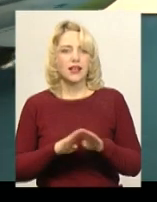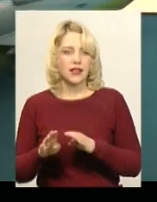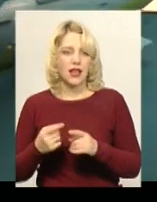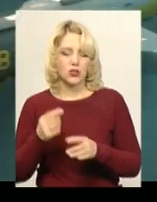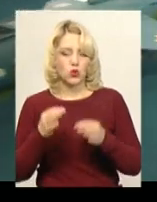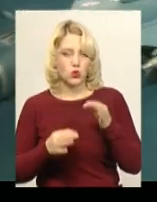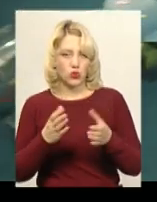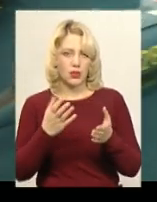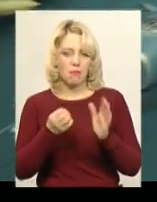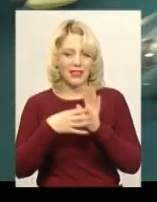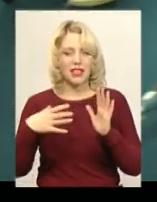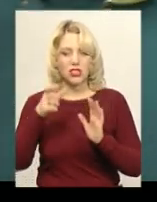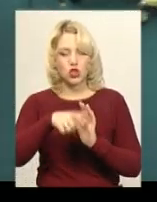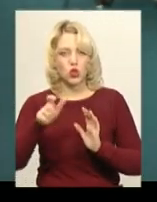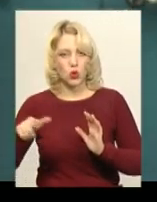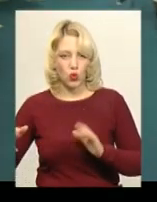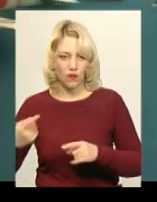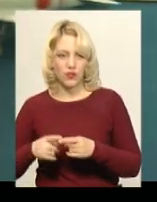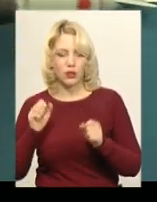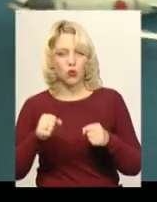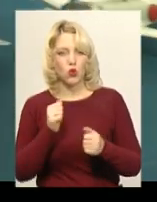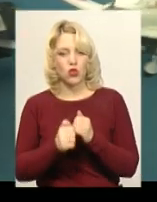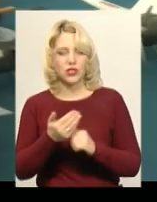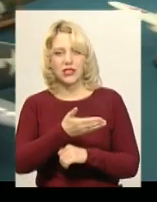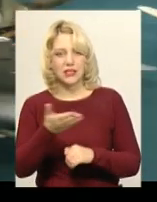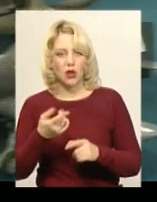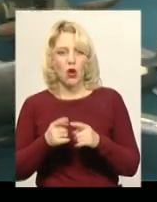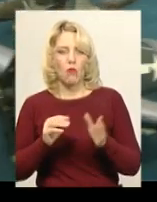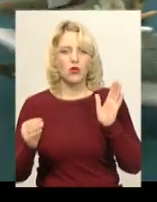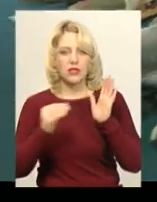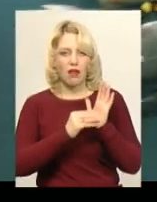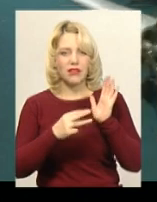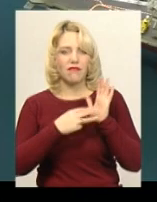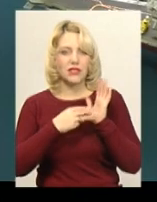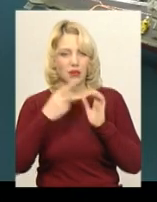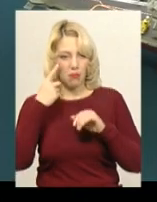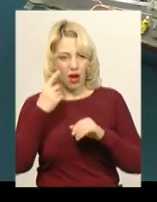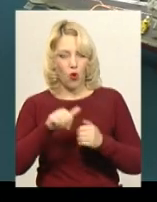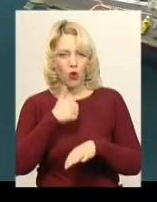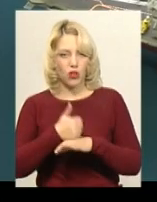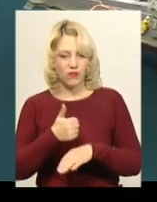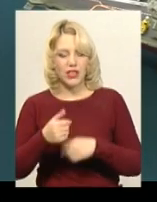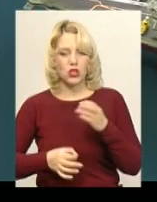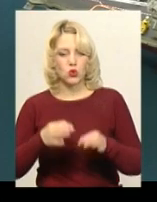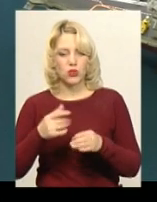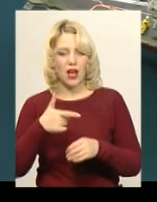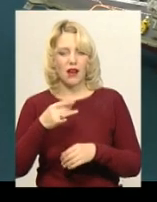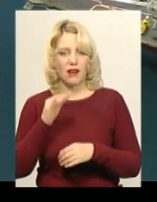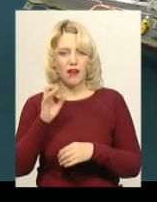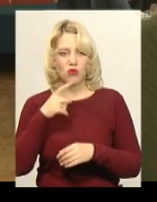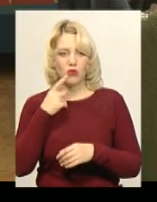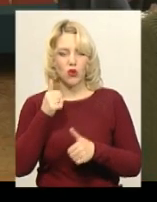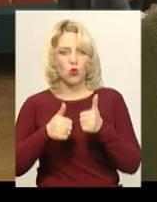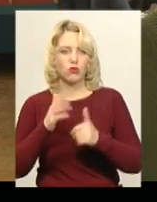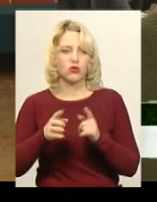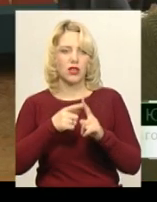15 чоловік. Кожен суддя може поставити максимально 8 балів за кожну роботу. Головний суддя, хмельничанин Юрій Гаркавенко, каже, конкурс триватиме три